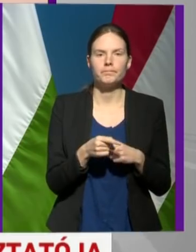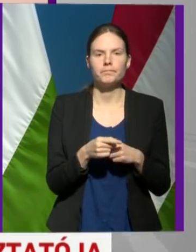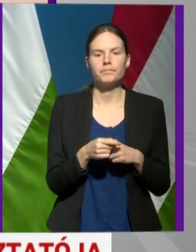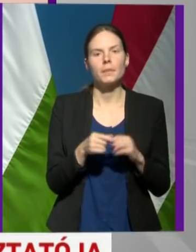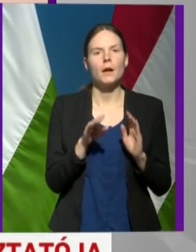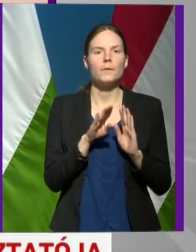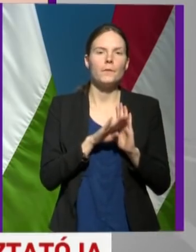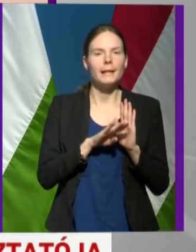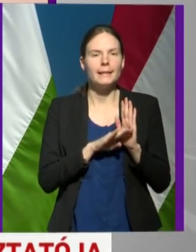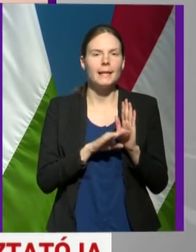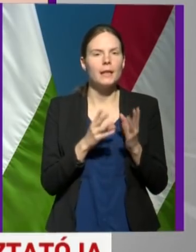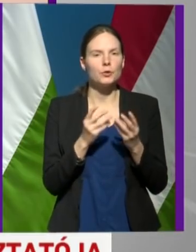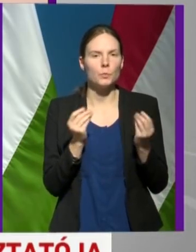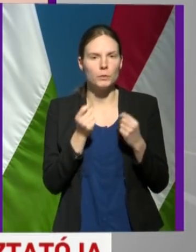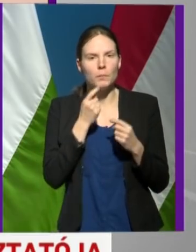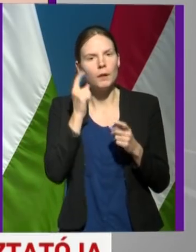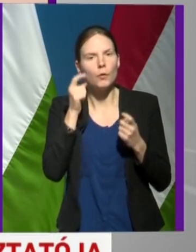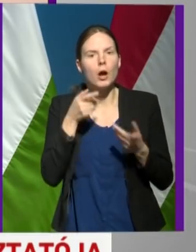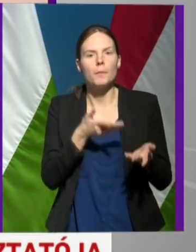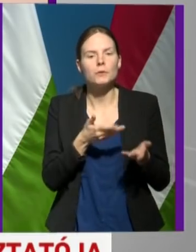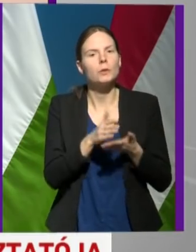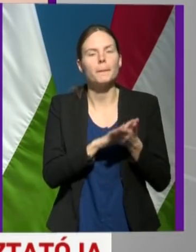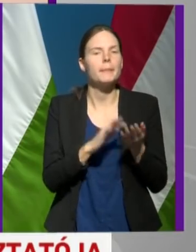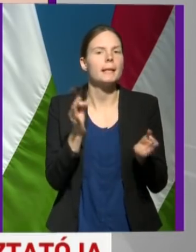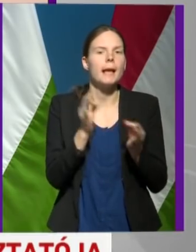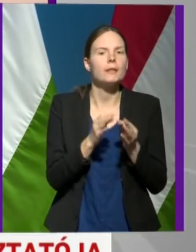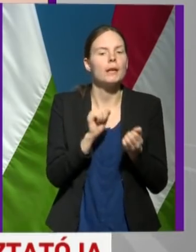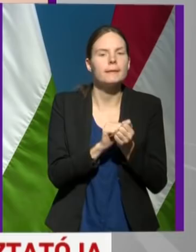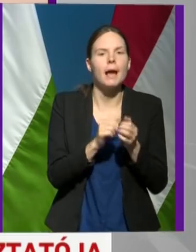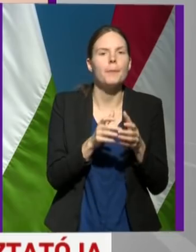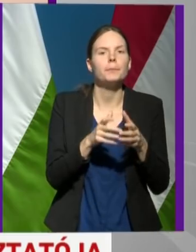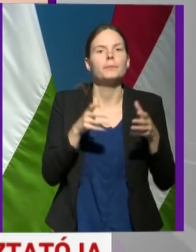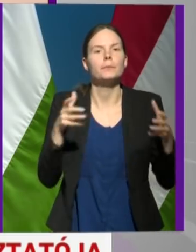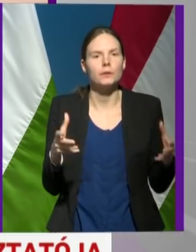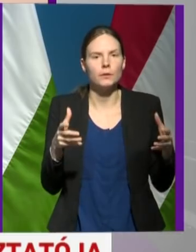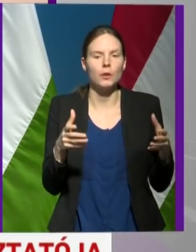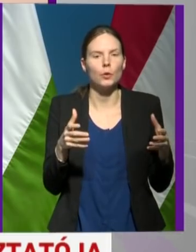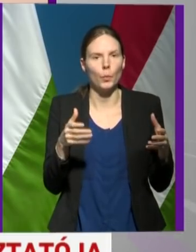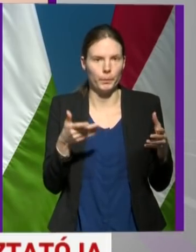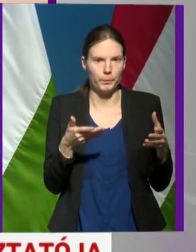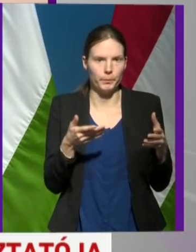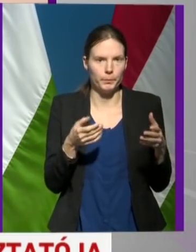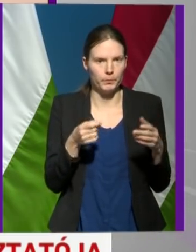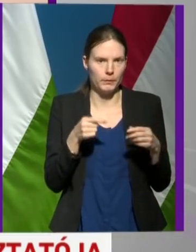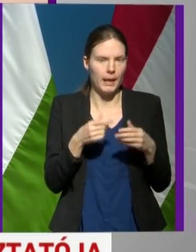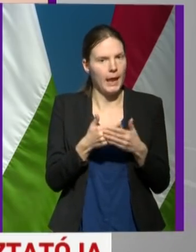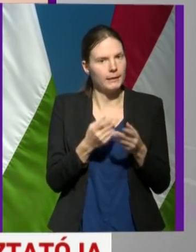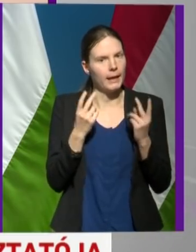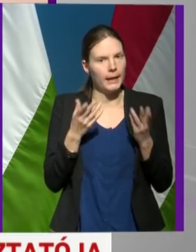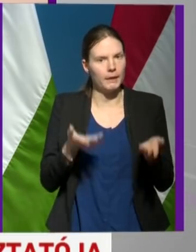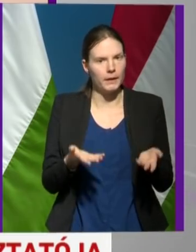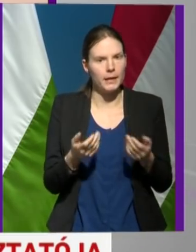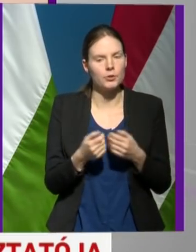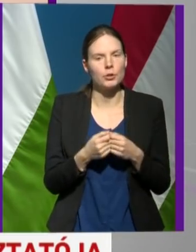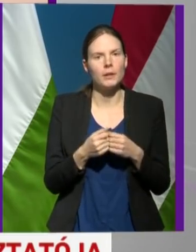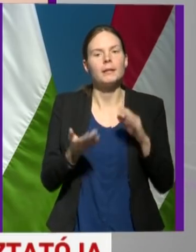Feltételes módban fogalmazott, milyen esetszám fölött lépnének hatályba ezek a rendelkezők? Ugye ön kiemelte, hogy a környező országokban, ahol